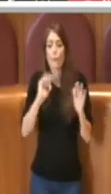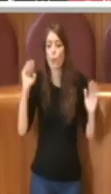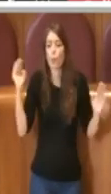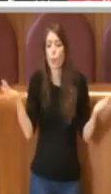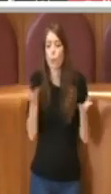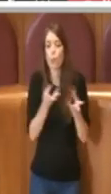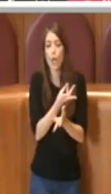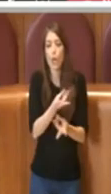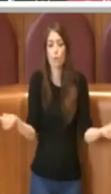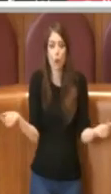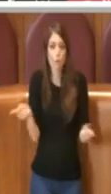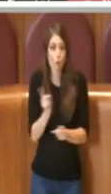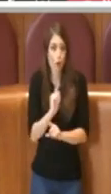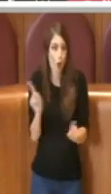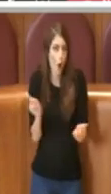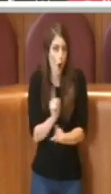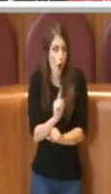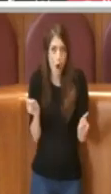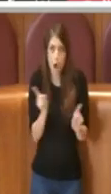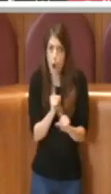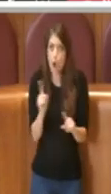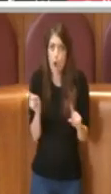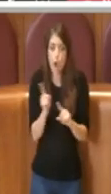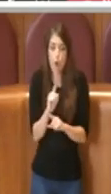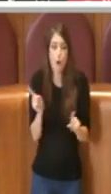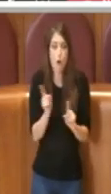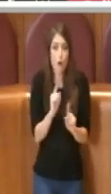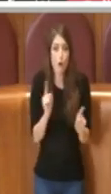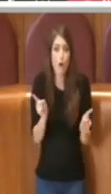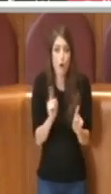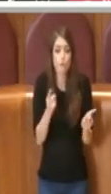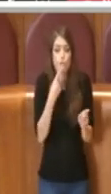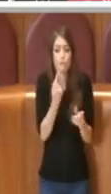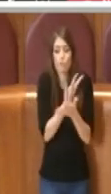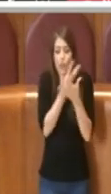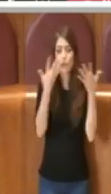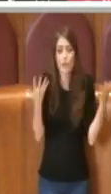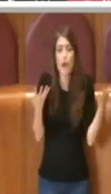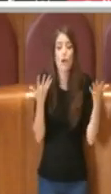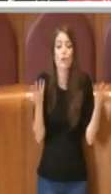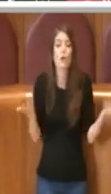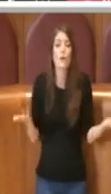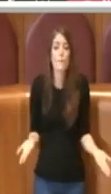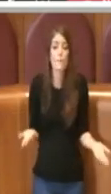che chissà quale visione, una cosa piuttosto ovvia ma sicuramente